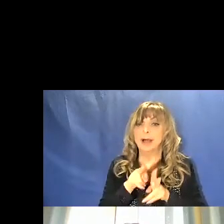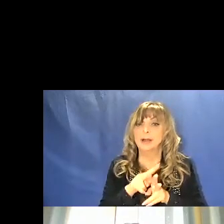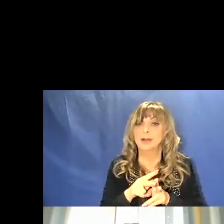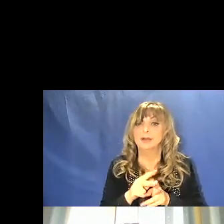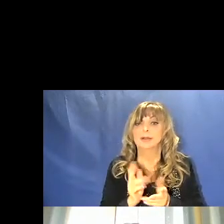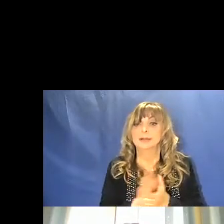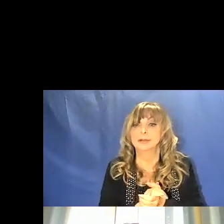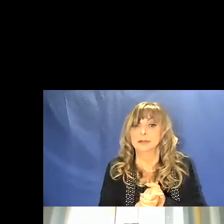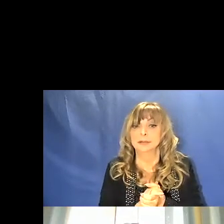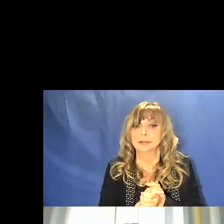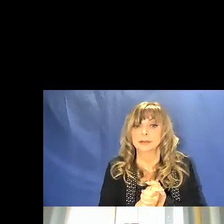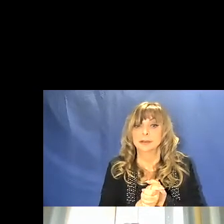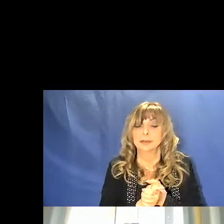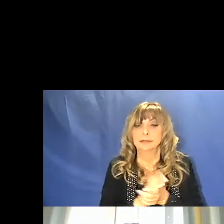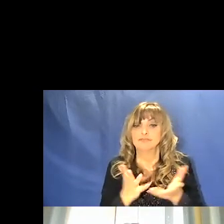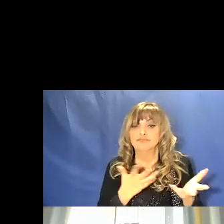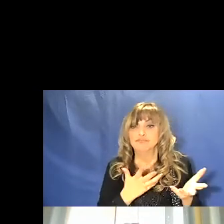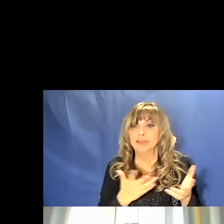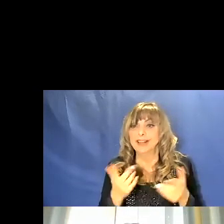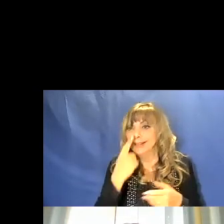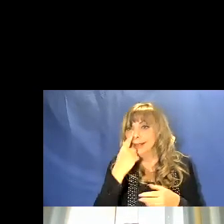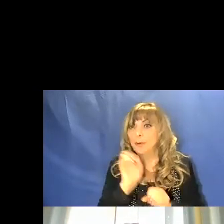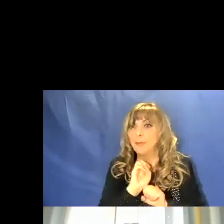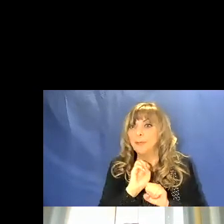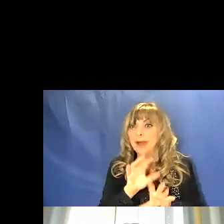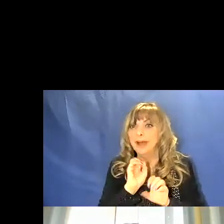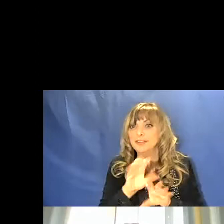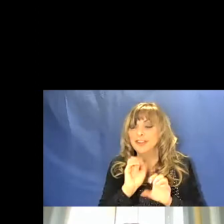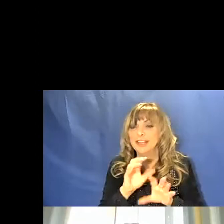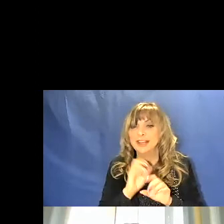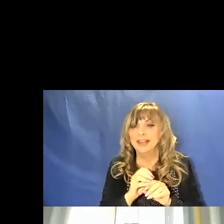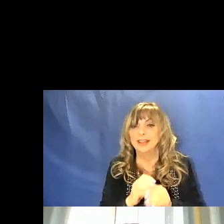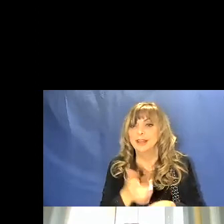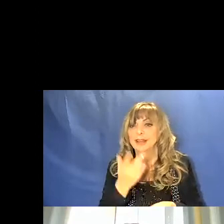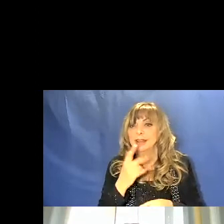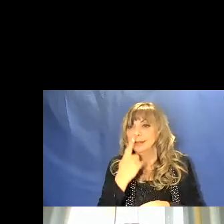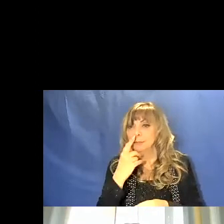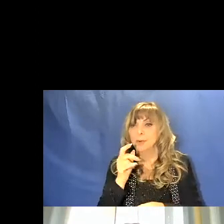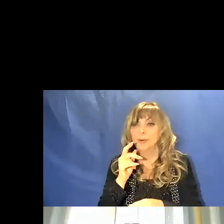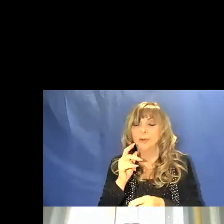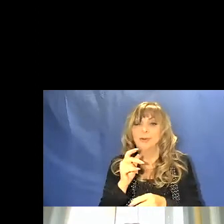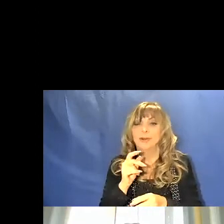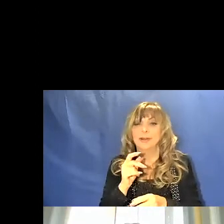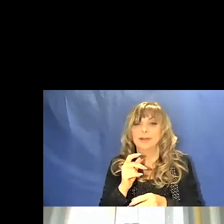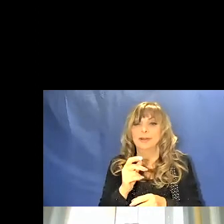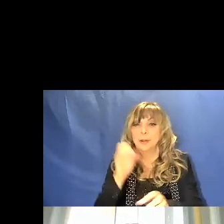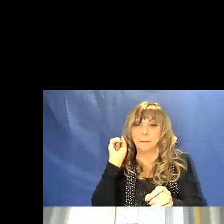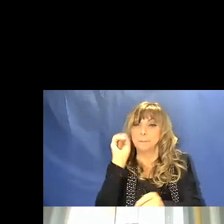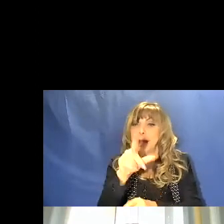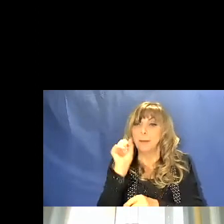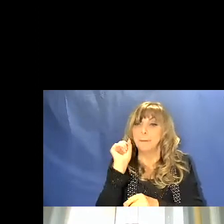in una sorta di magia propiziatoria con dei proiettili di ocra rossa